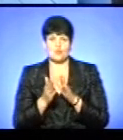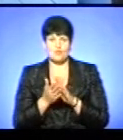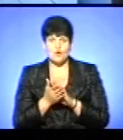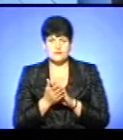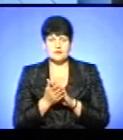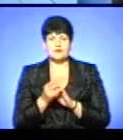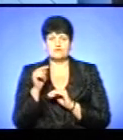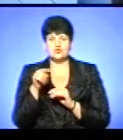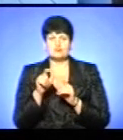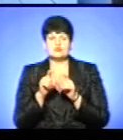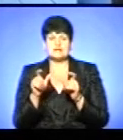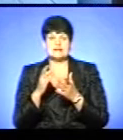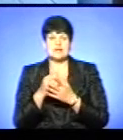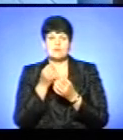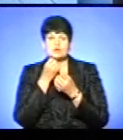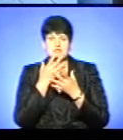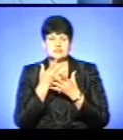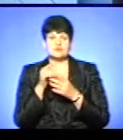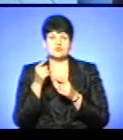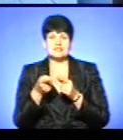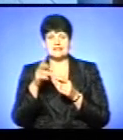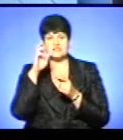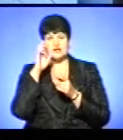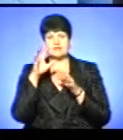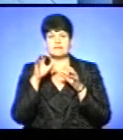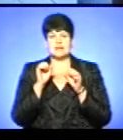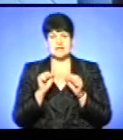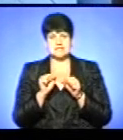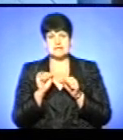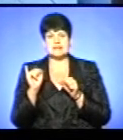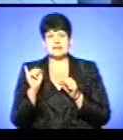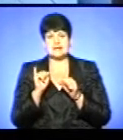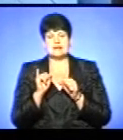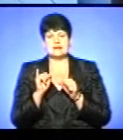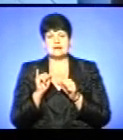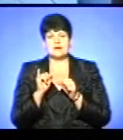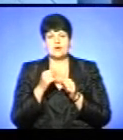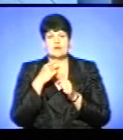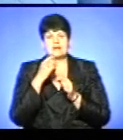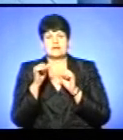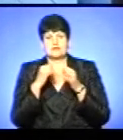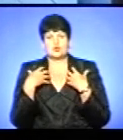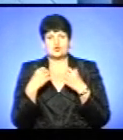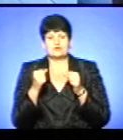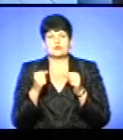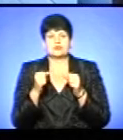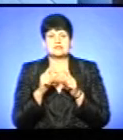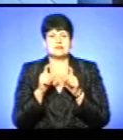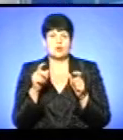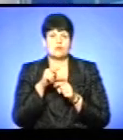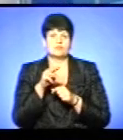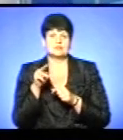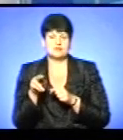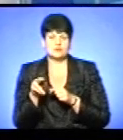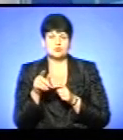Але в цьому закладі є позитив, тому що заклад є в комунальній власності. І, як вже значало, керівник зробчого закладу Львова Петрівна, що